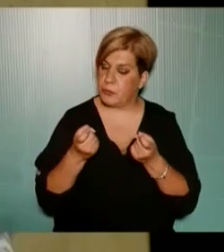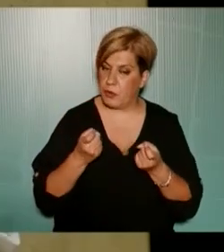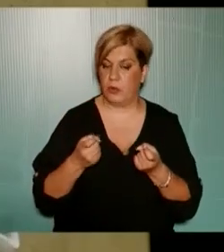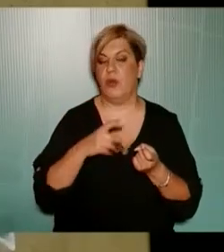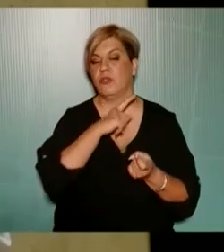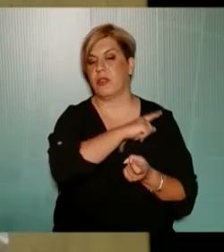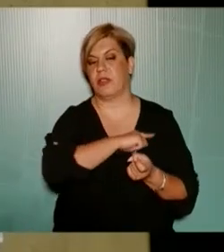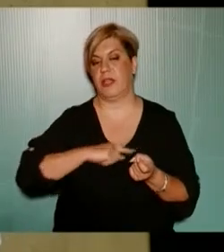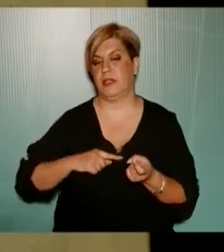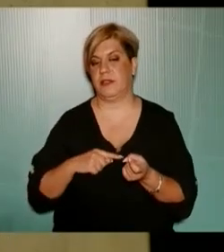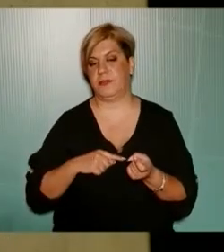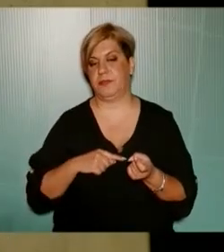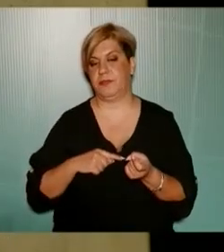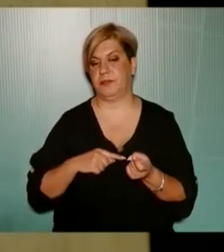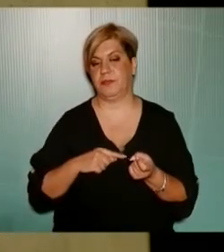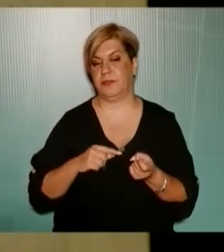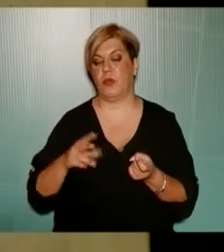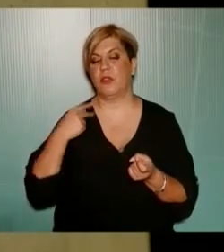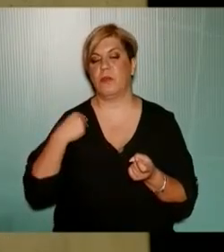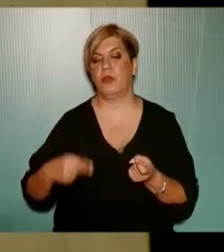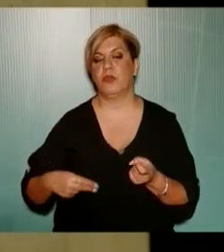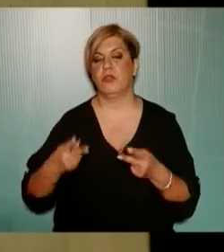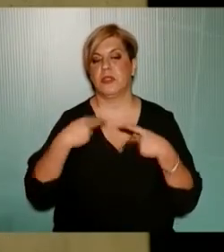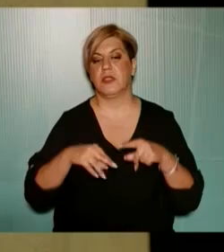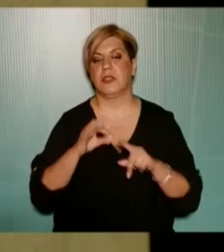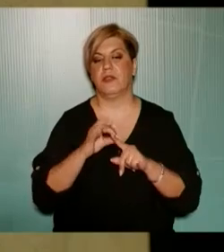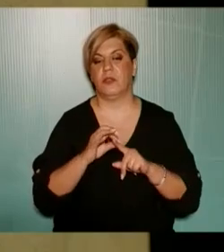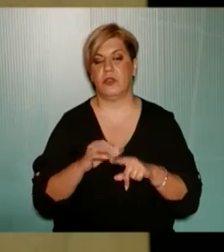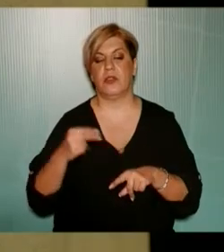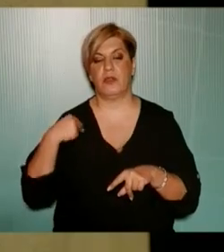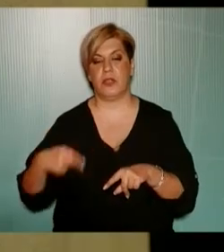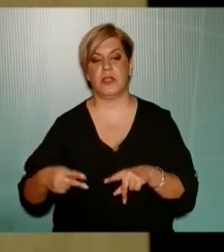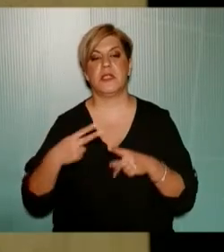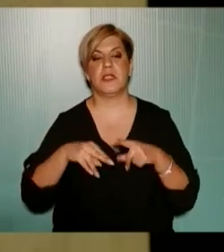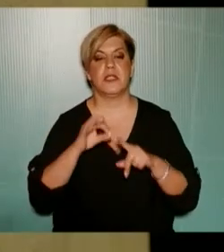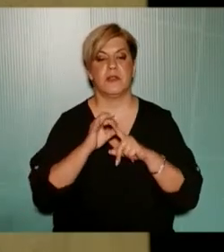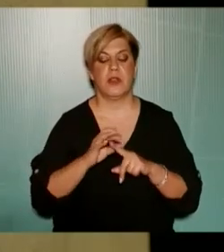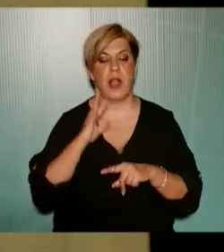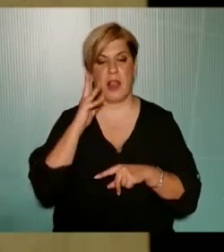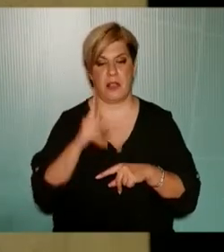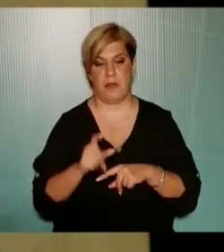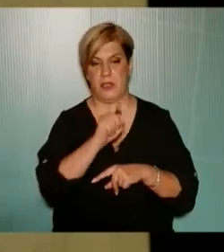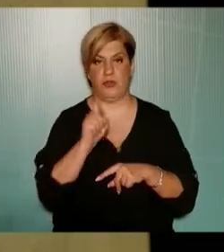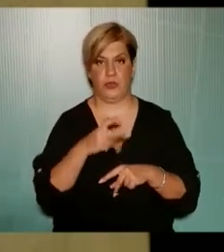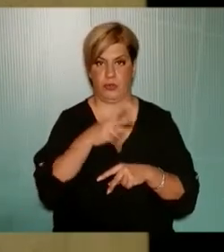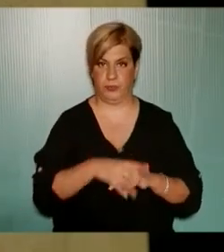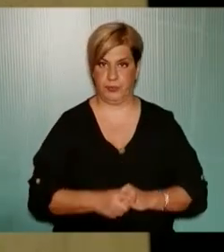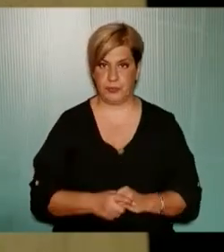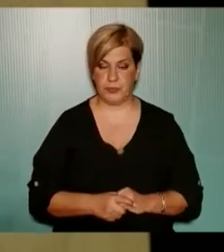ως διοίκηση και ως δημοτικό συμβούλιο και ως δημοτική σύμβουλη στην καθημερινότητά τους